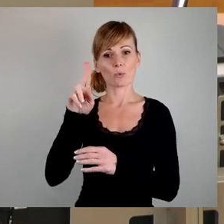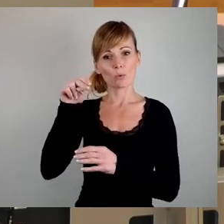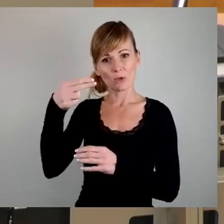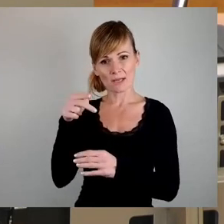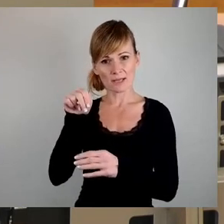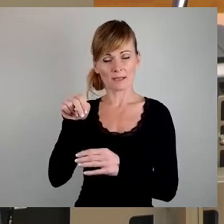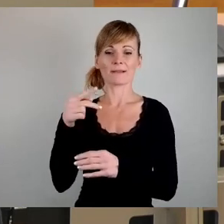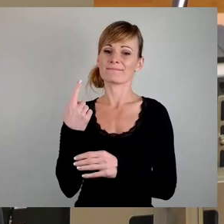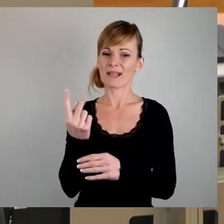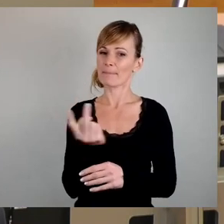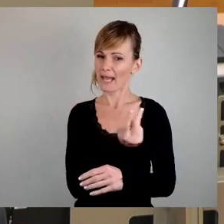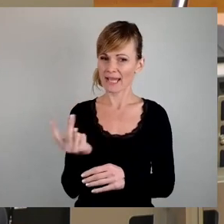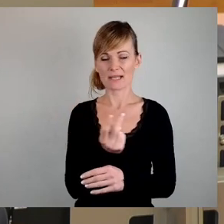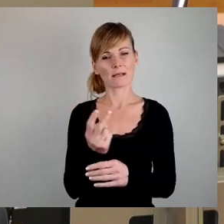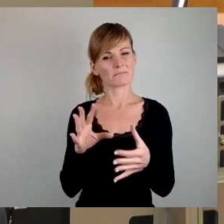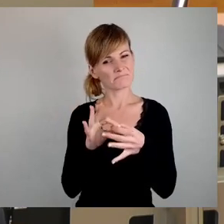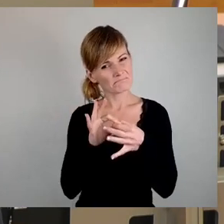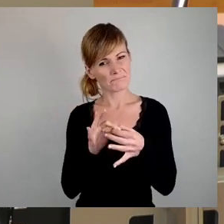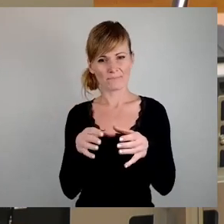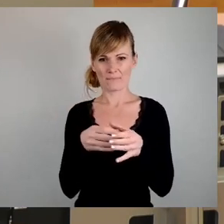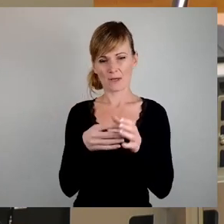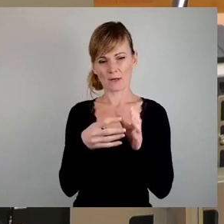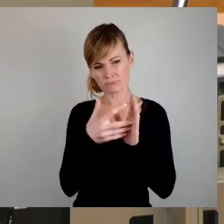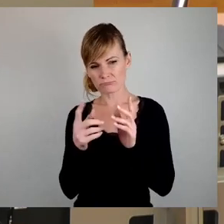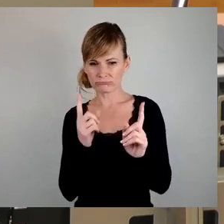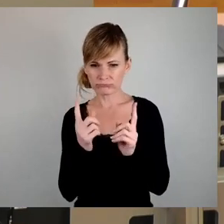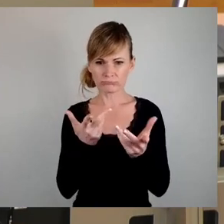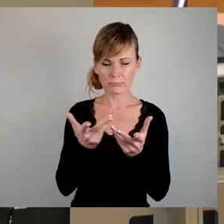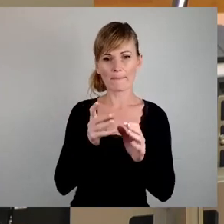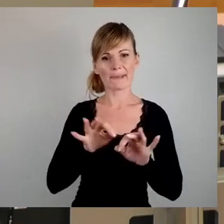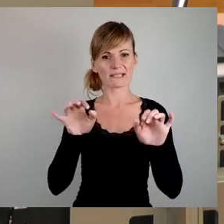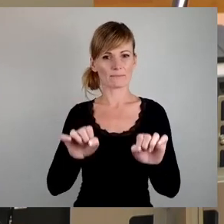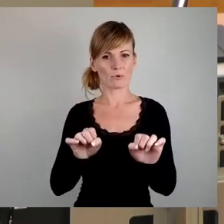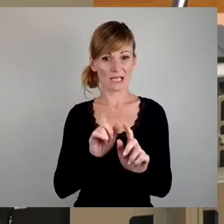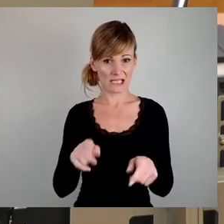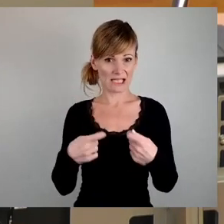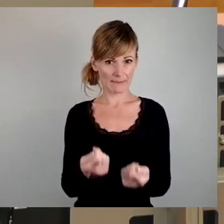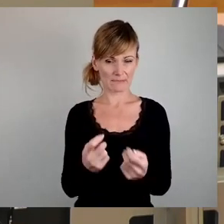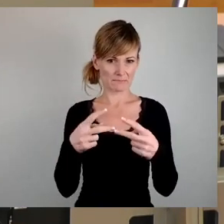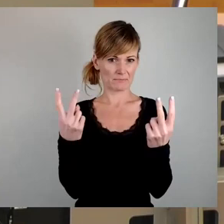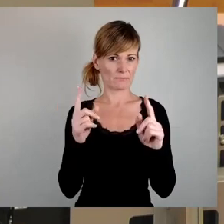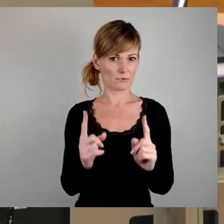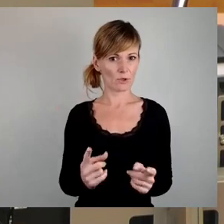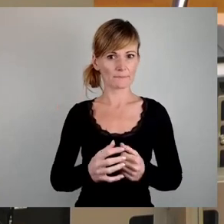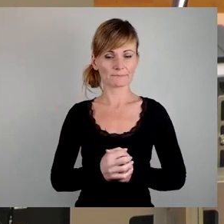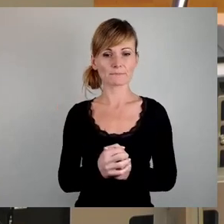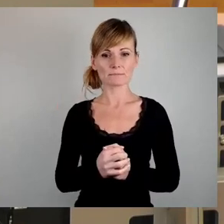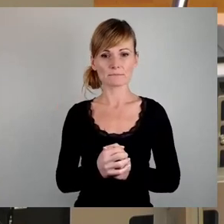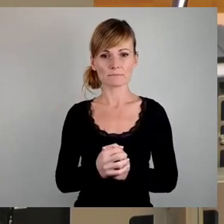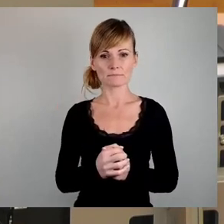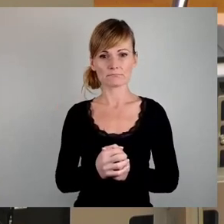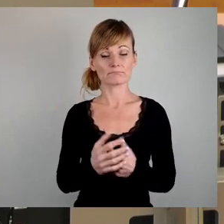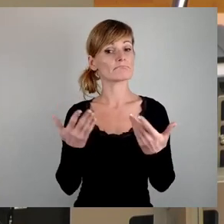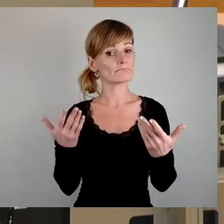eingebunden, um ein bestmögliches abgewogenes Ergebnis zu erzielen. Fakt ist aber auch,